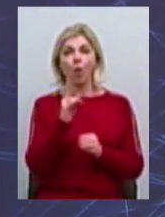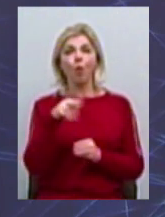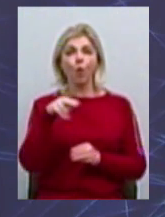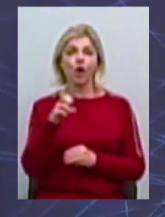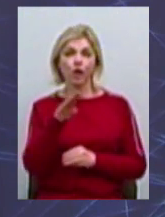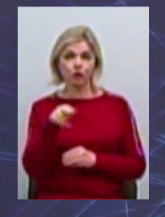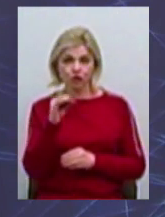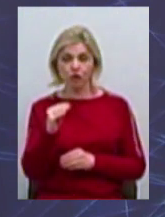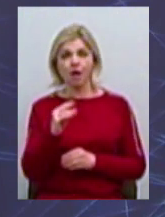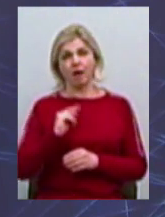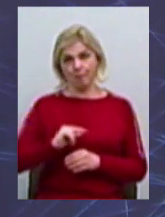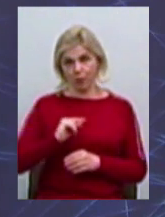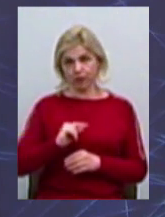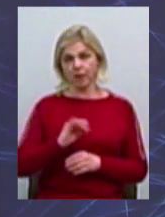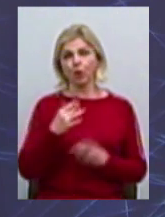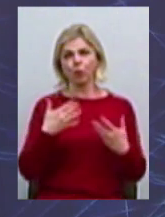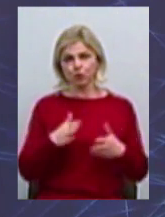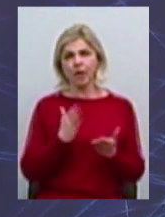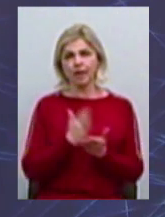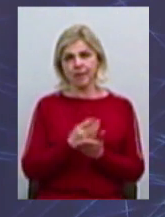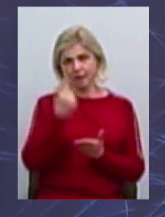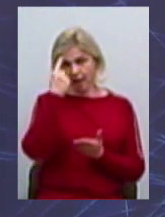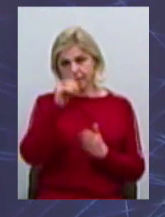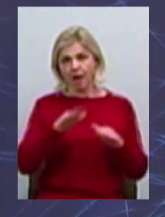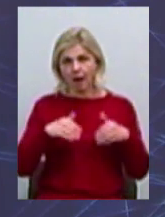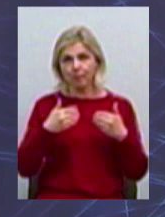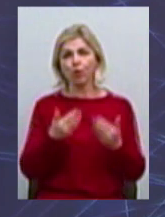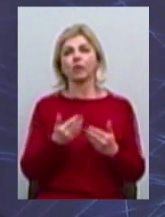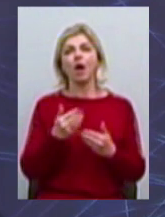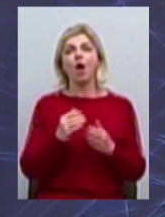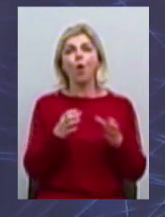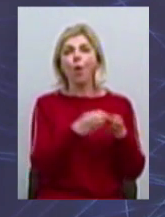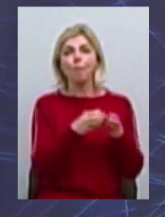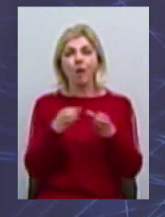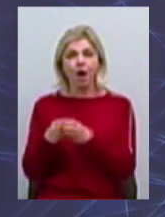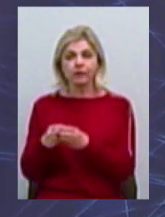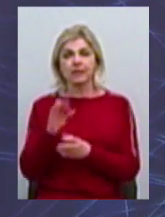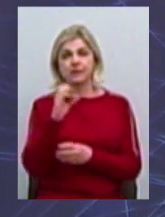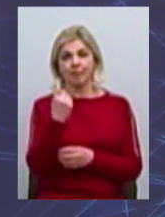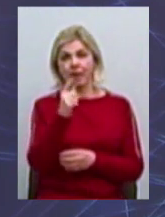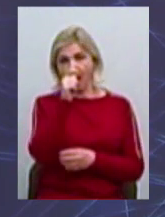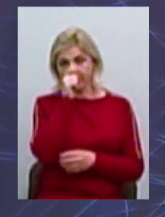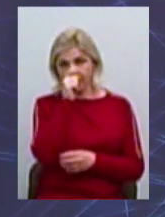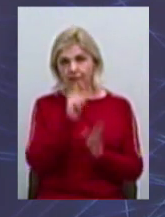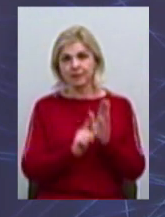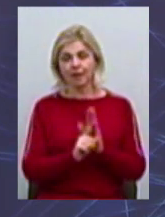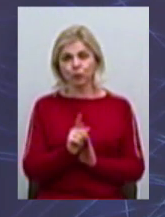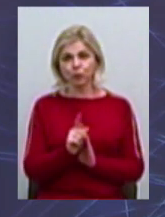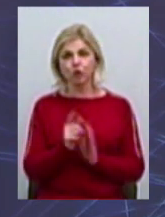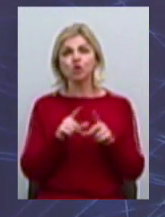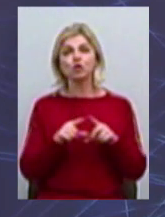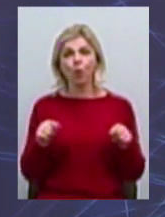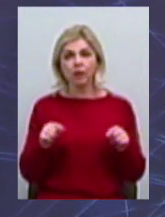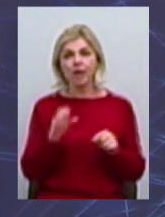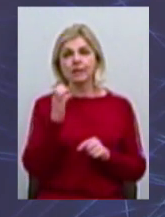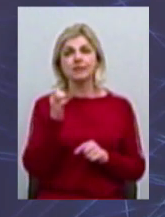вже йде наработка команд стартапів, з 1 апреля стартує школа